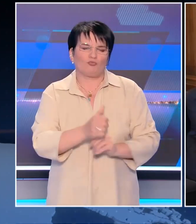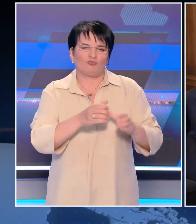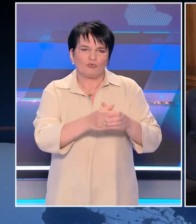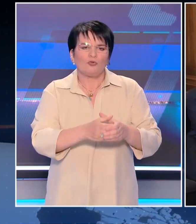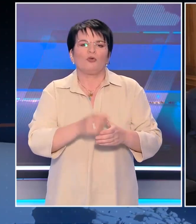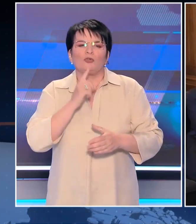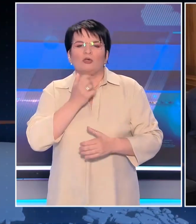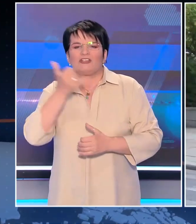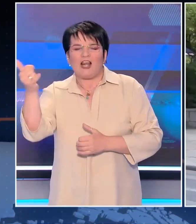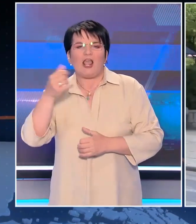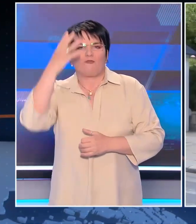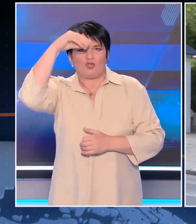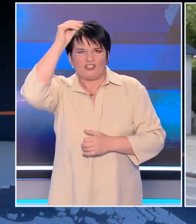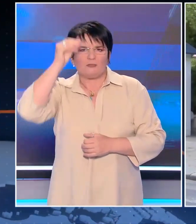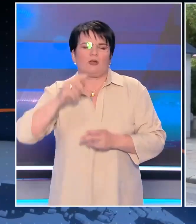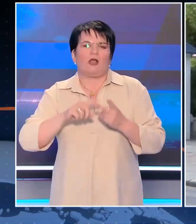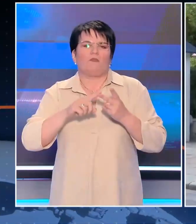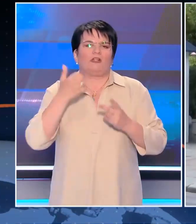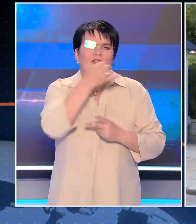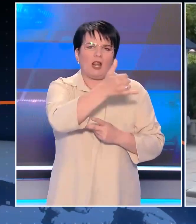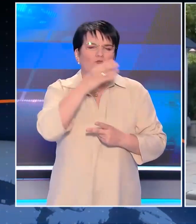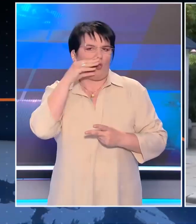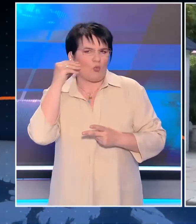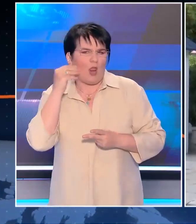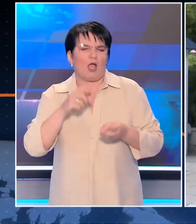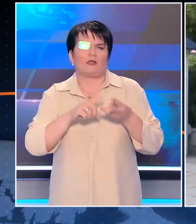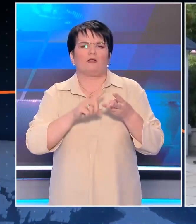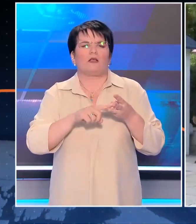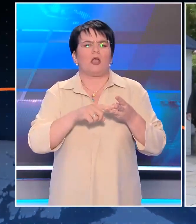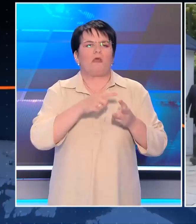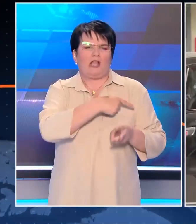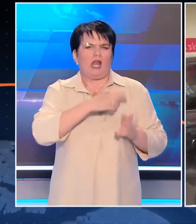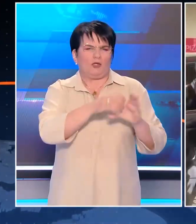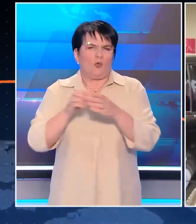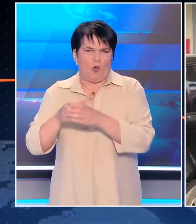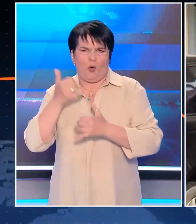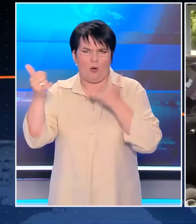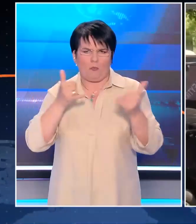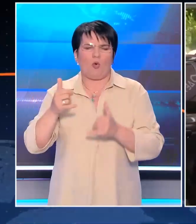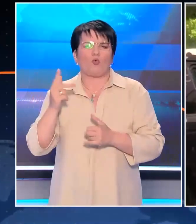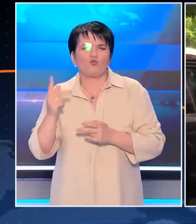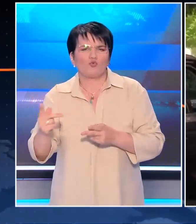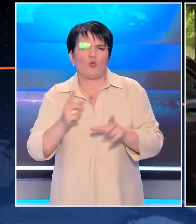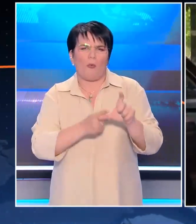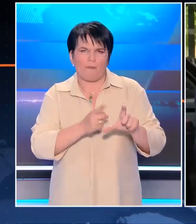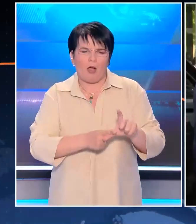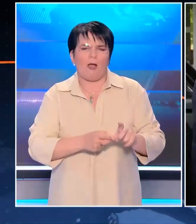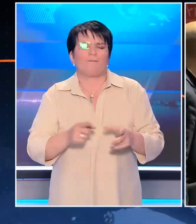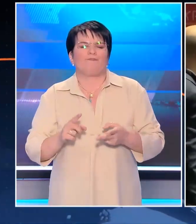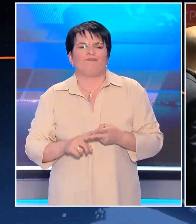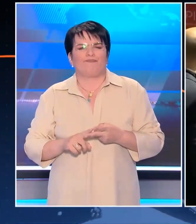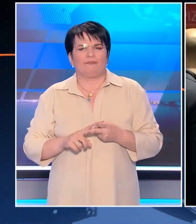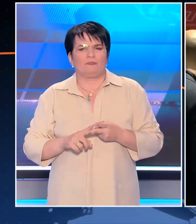τόσο με τον Αλέξη Τσίπρα και τον Νίκο Ανδρουλάκη αλλά και με τους υπόλοιπους πολιτικούς αρχηγούς. Τον κύριο Δημήτρη Κουτσούμπα, συγχωρείτε,